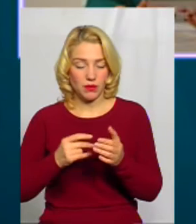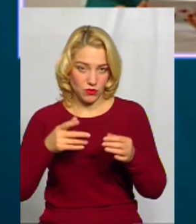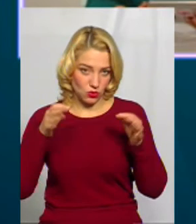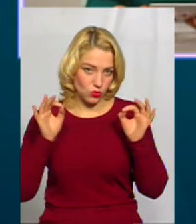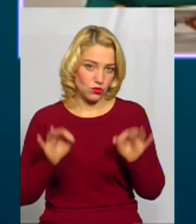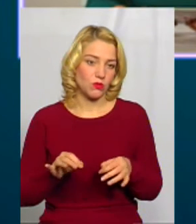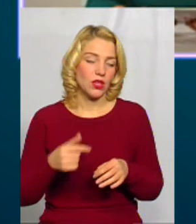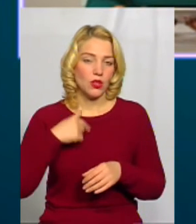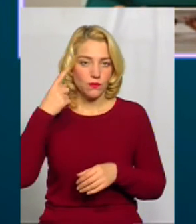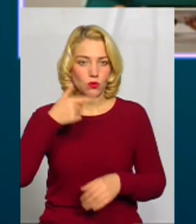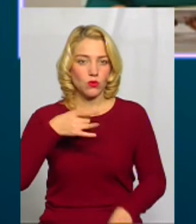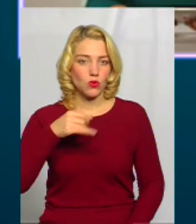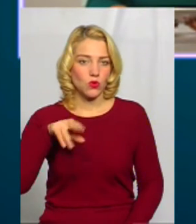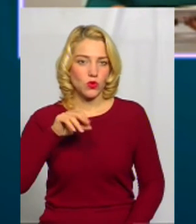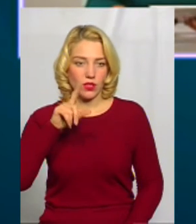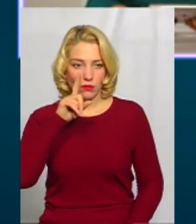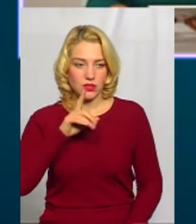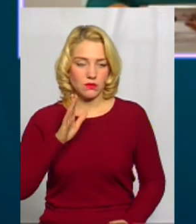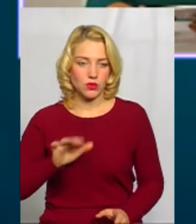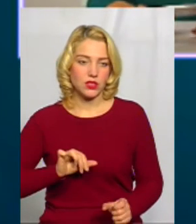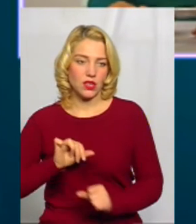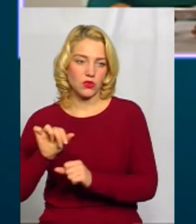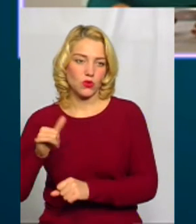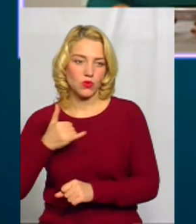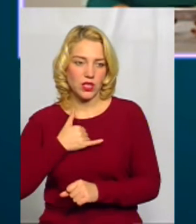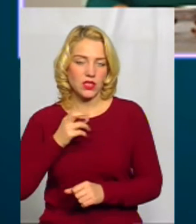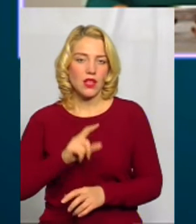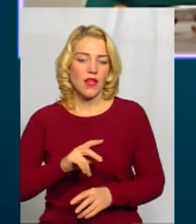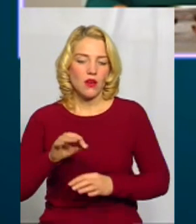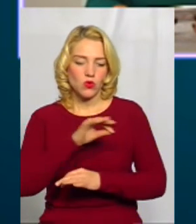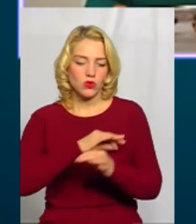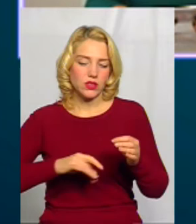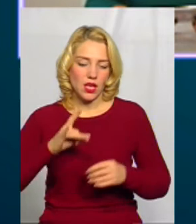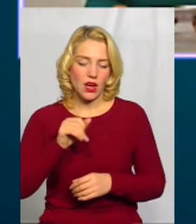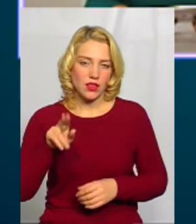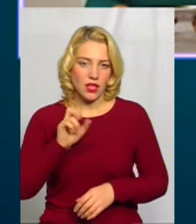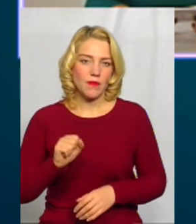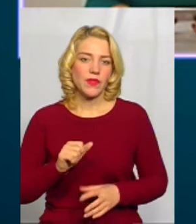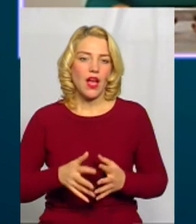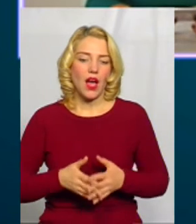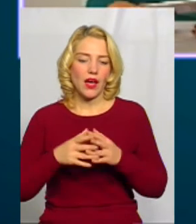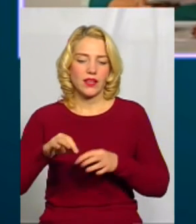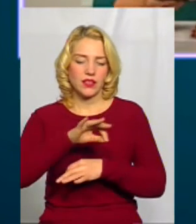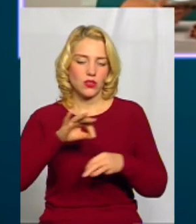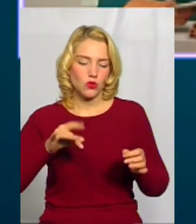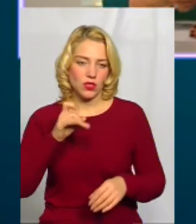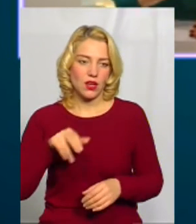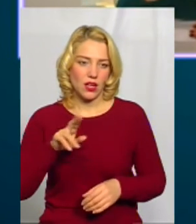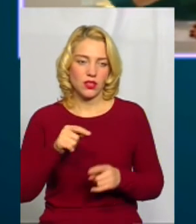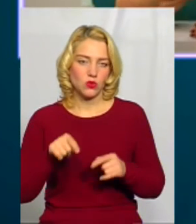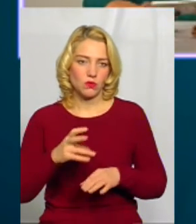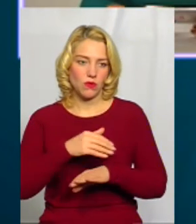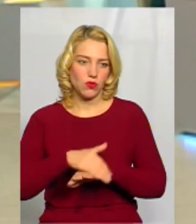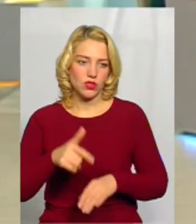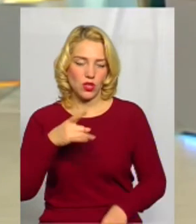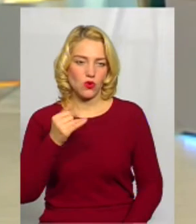я думаю, що в грудні місяці він буде захищатися у нас і на консультативній раді, і на архітектурній раді, тут, по Грушевського. Так,